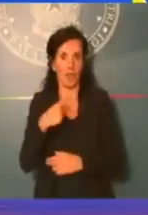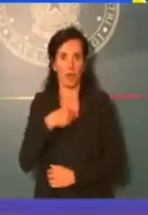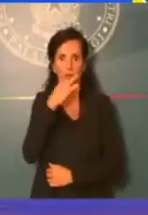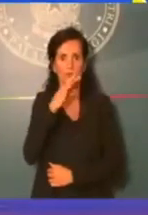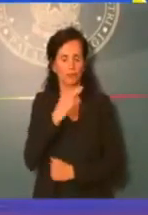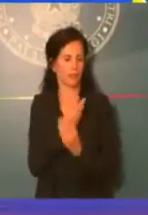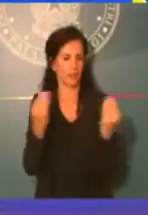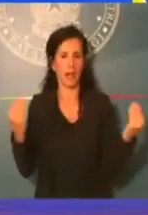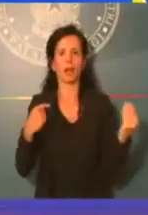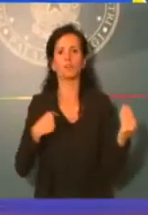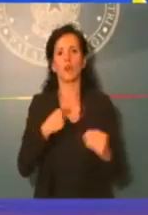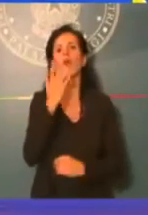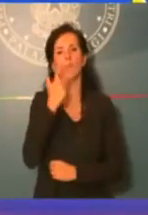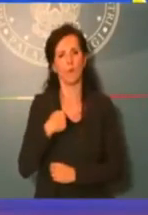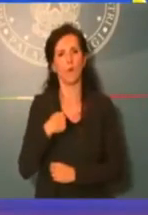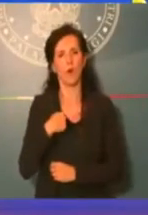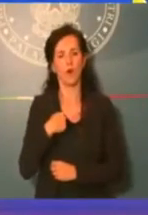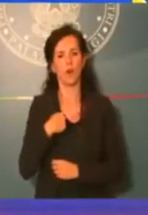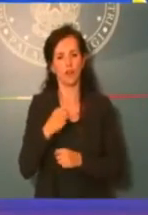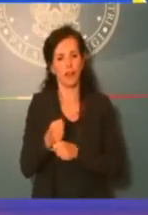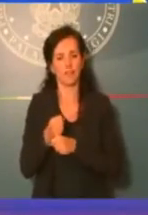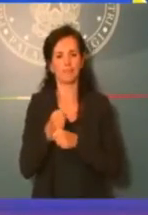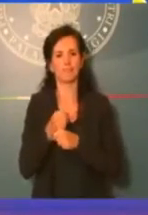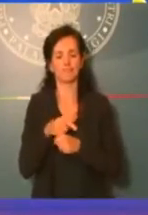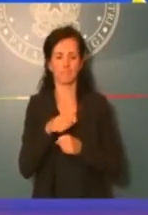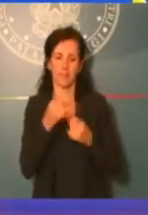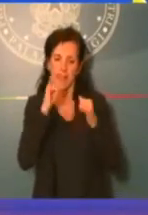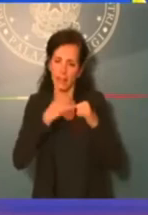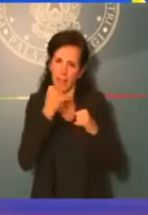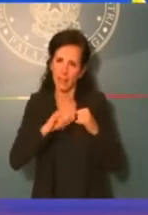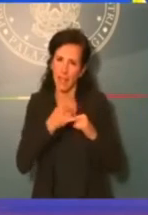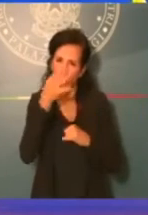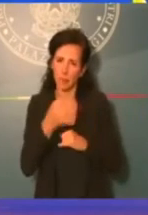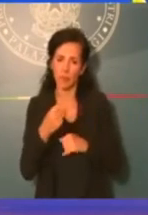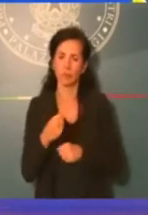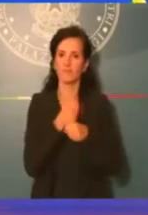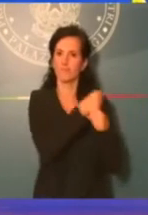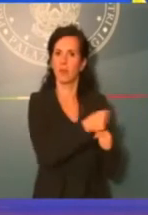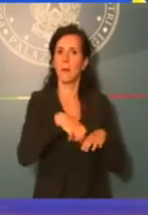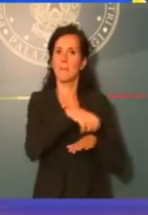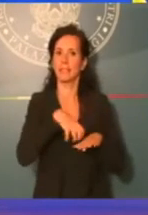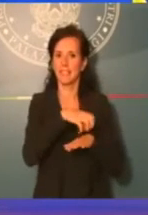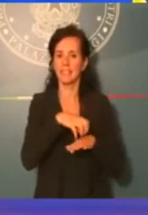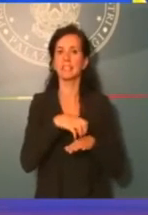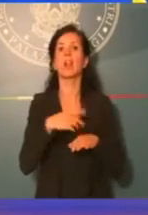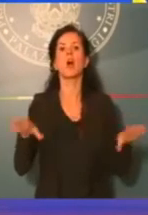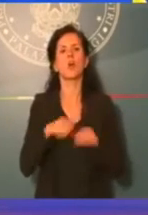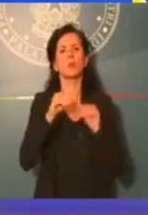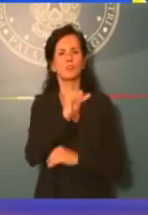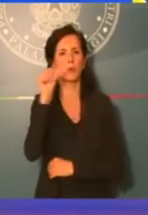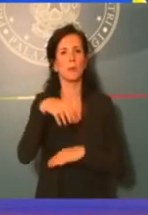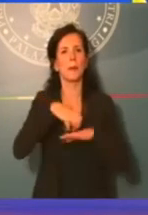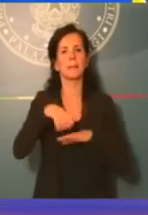adesso però vorrei che parlassero e si soffermassero sui dettagli le ministre. Inizierei dalla ministra Dadone. Fabiana,